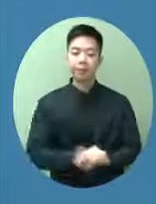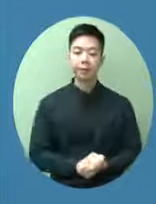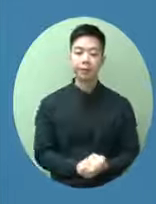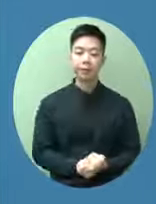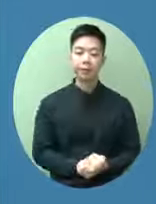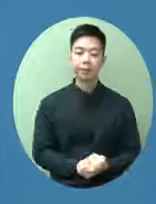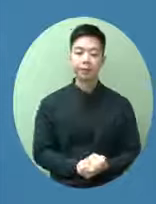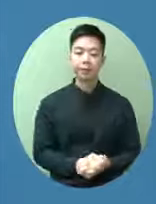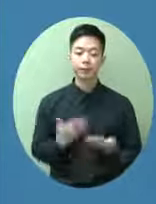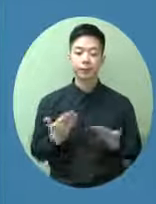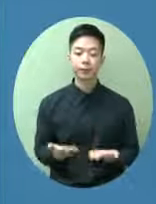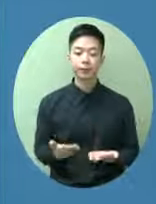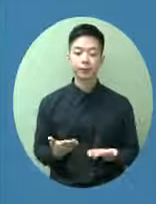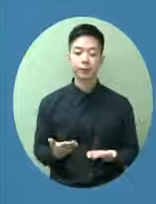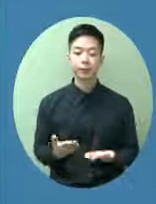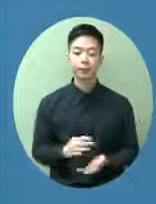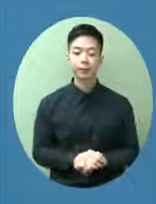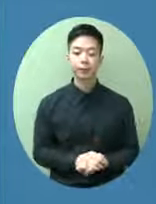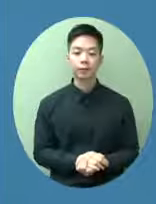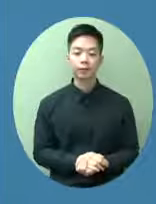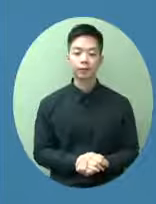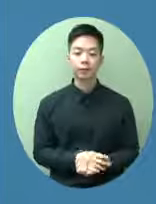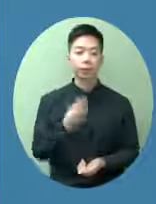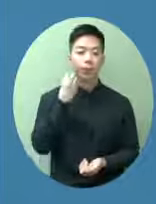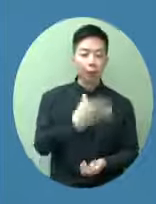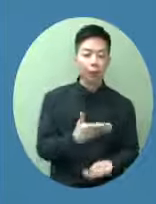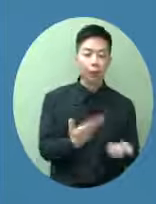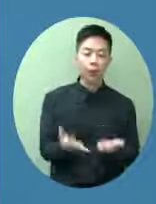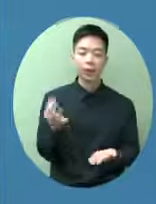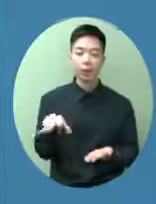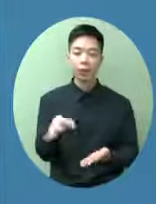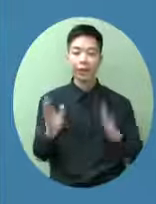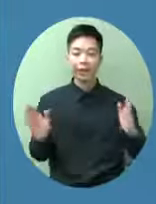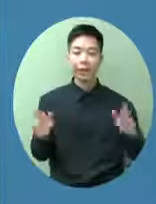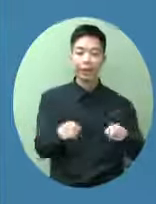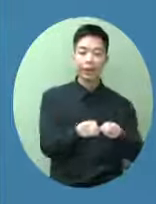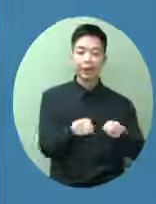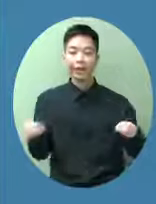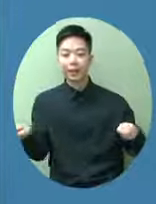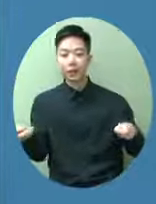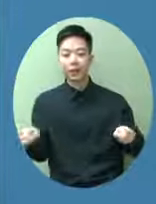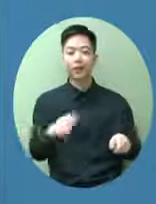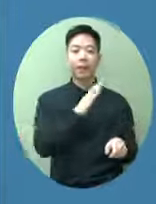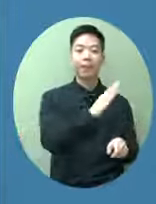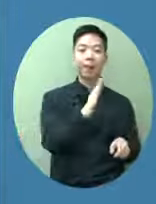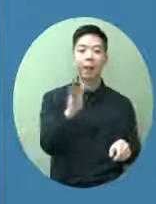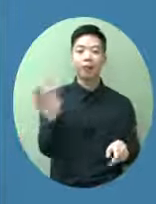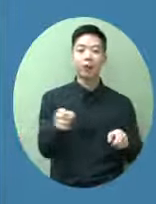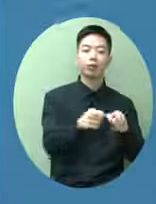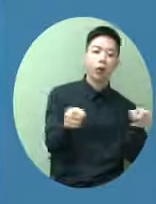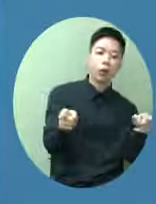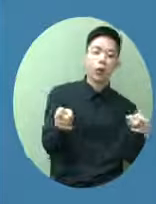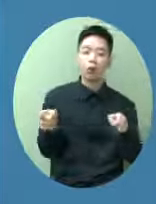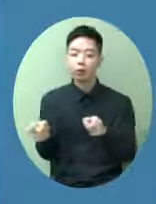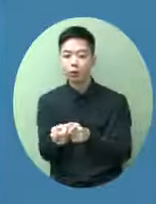我們對於現行豁免的寬減期延續是有不同的有些會長些 有些會短些